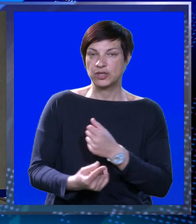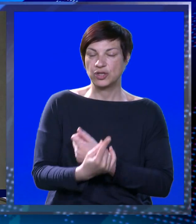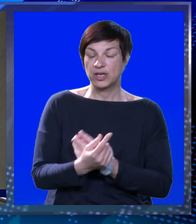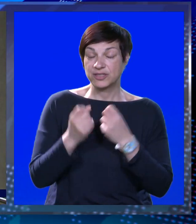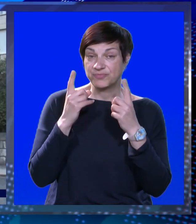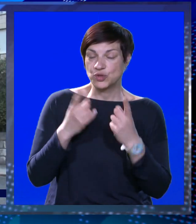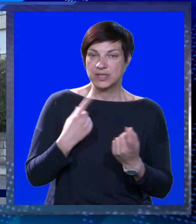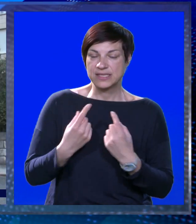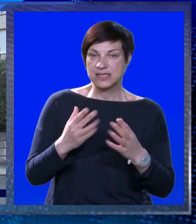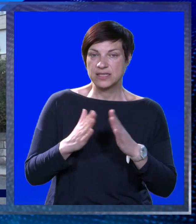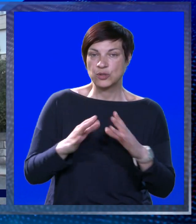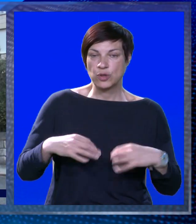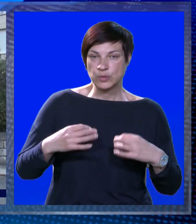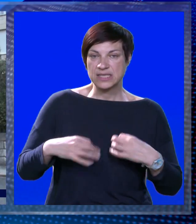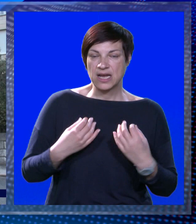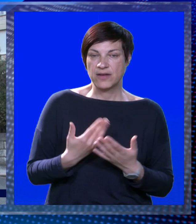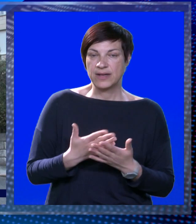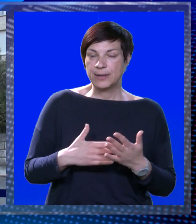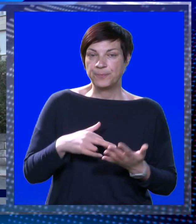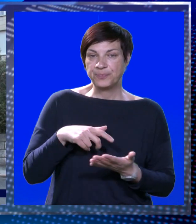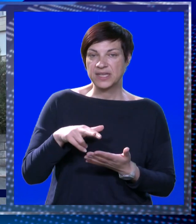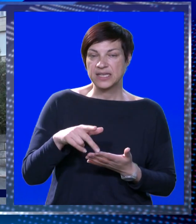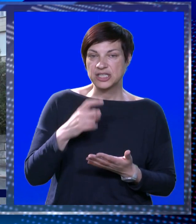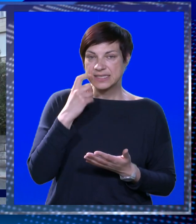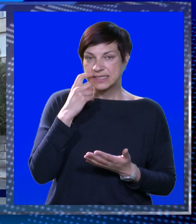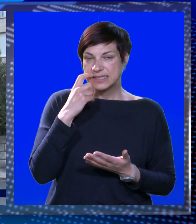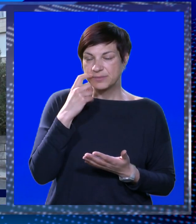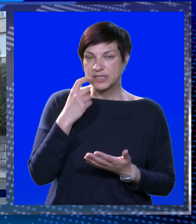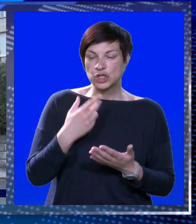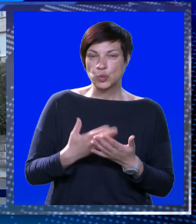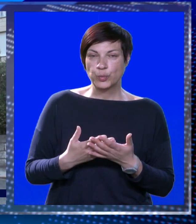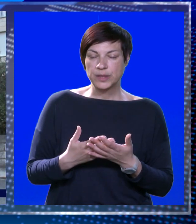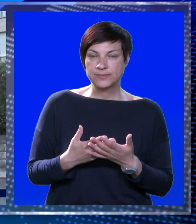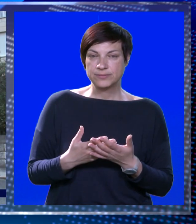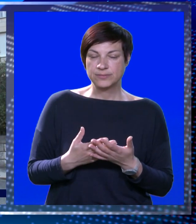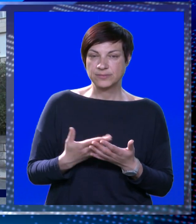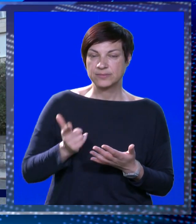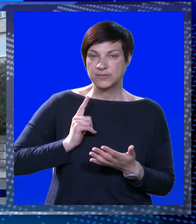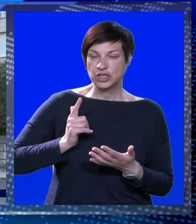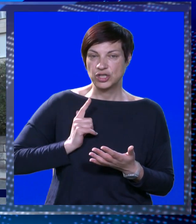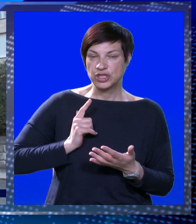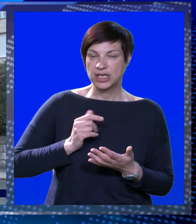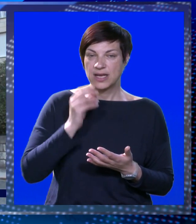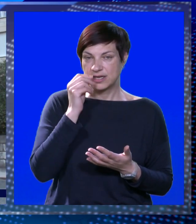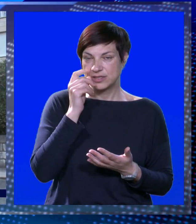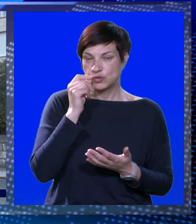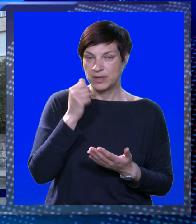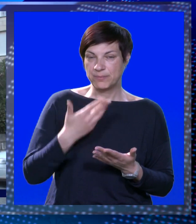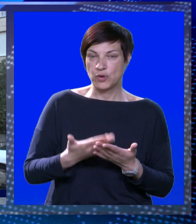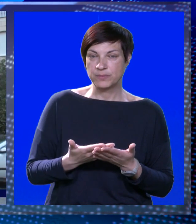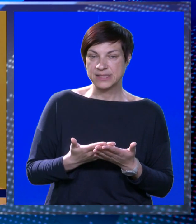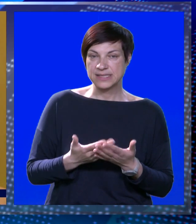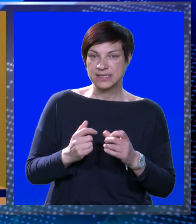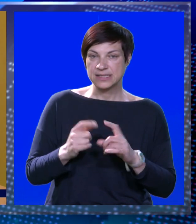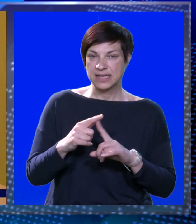događaju se na uobičajene situacije i u domu zdravlja. Išla sam s njima iz zubi oralnog kirurga i dočekali su me ovi momici iz